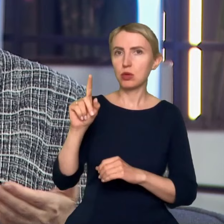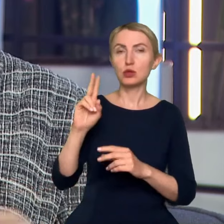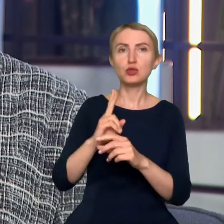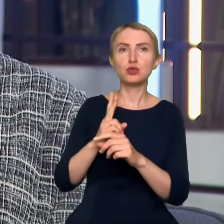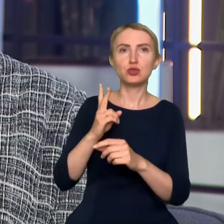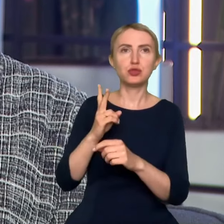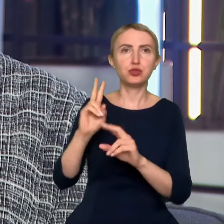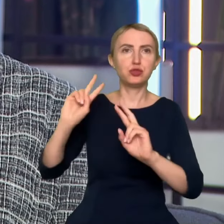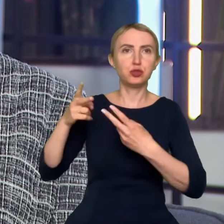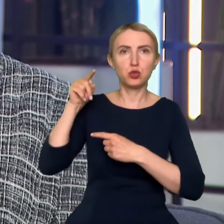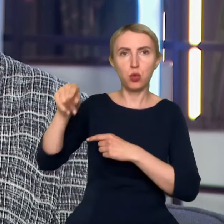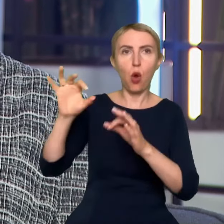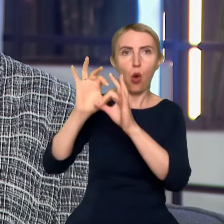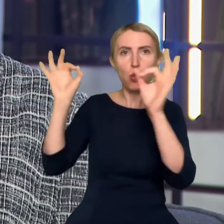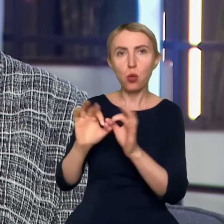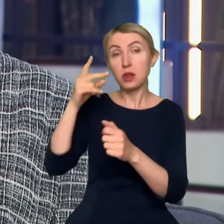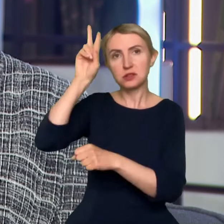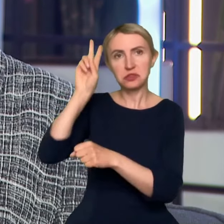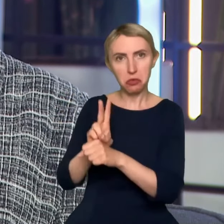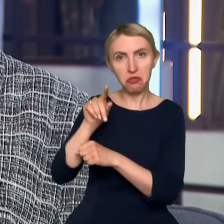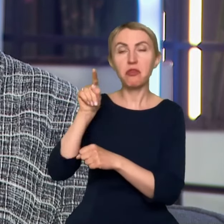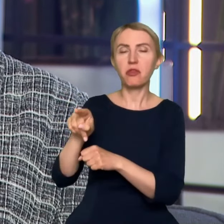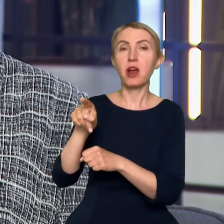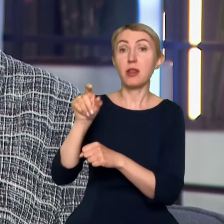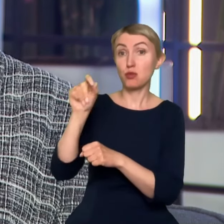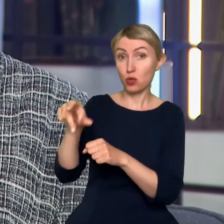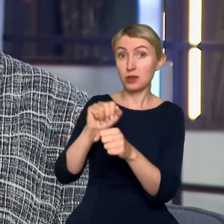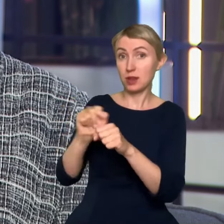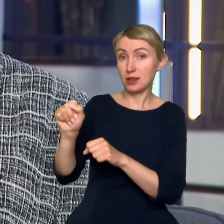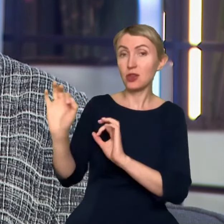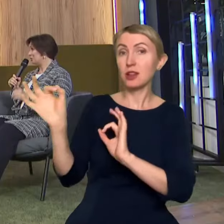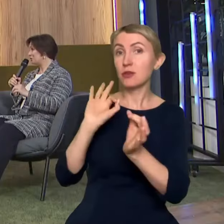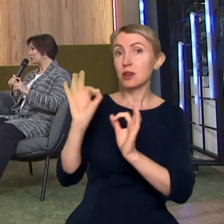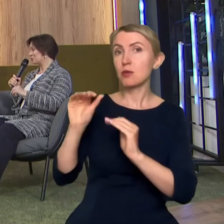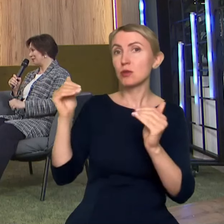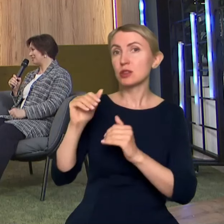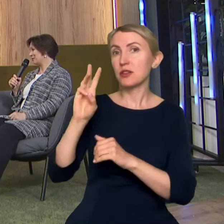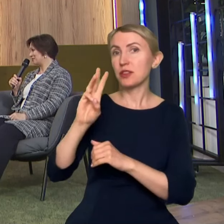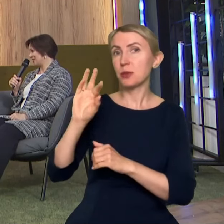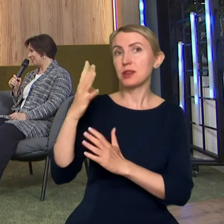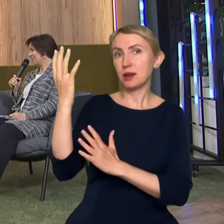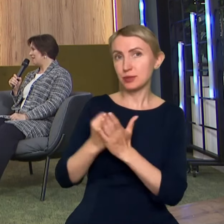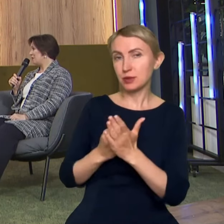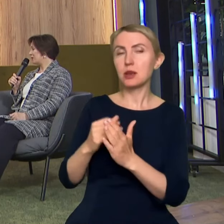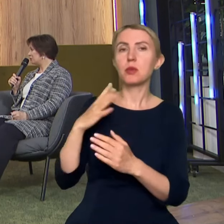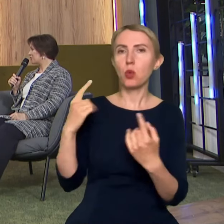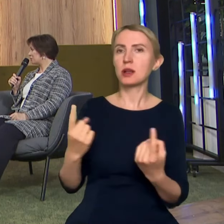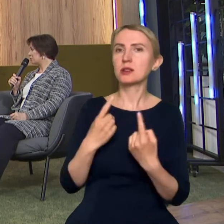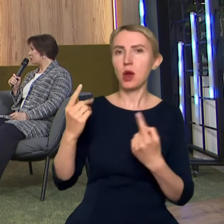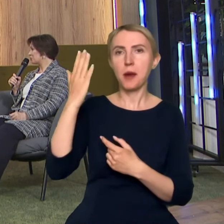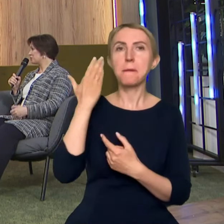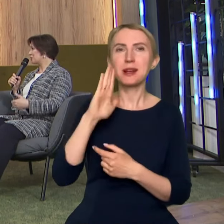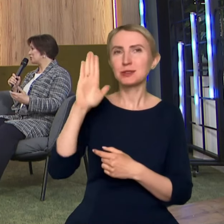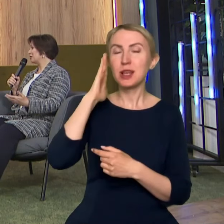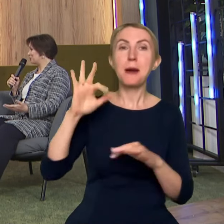ogólnie za wiarygodne, to rzeczywiście ta informacja może się w Wikipedii znaleźć. I mieliśmy taki przypadek bardzo znany, pani, która